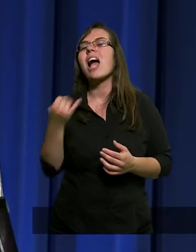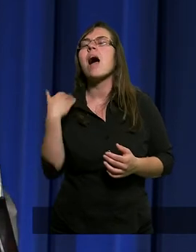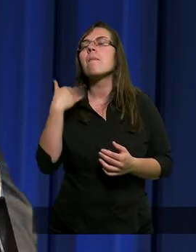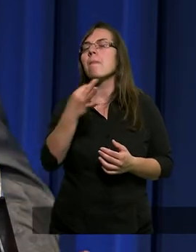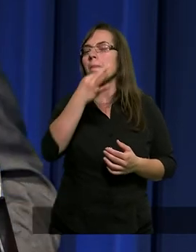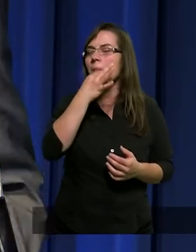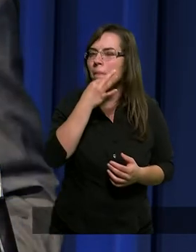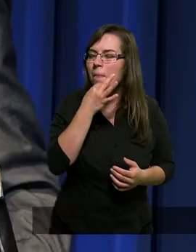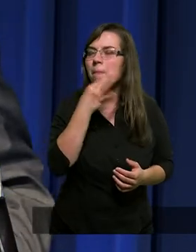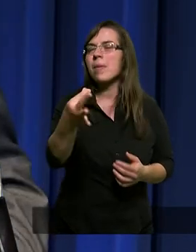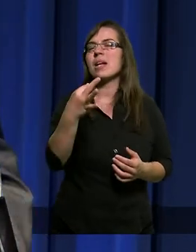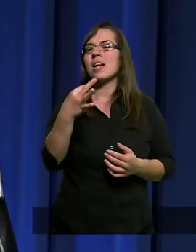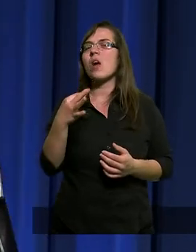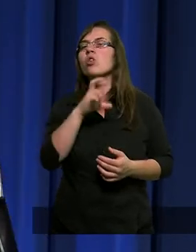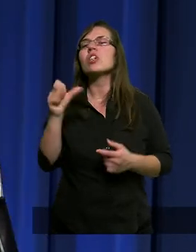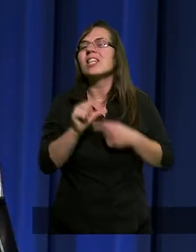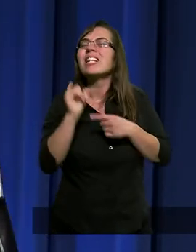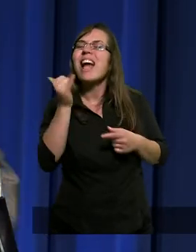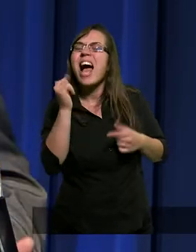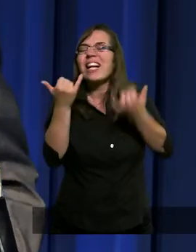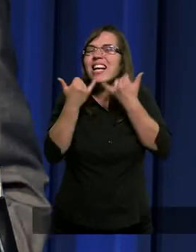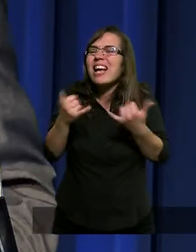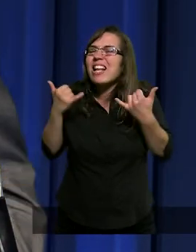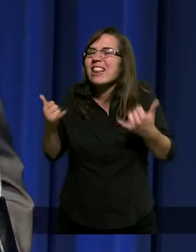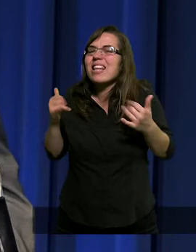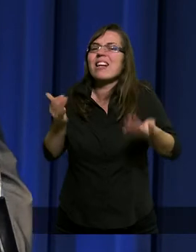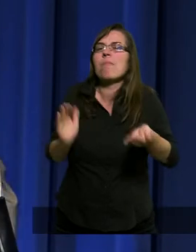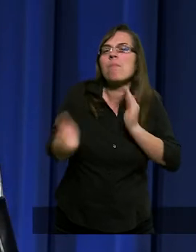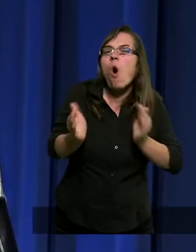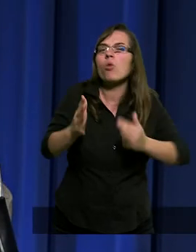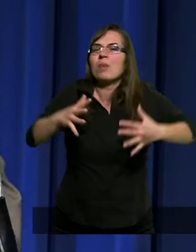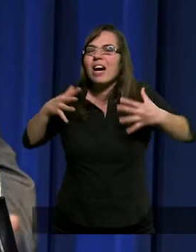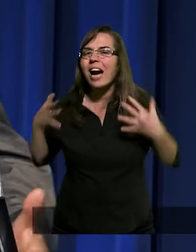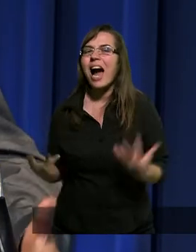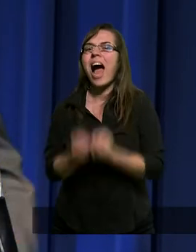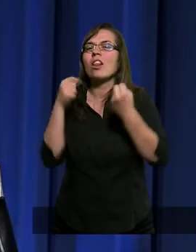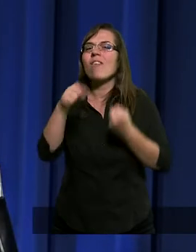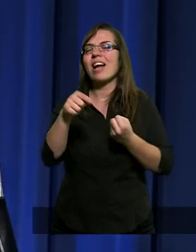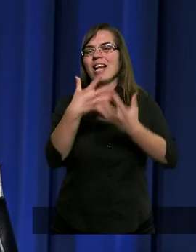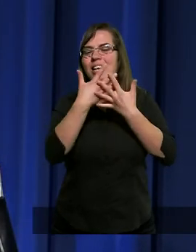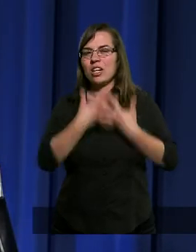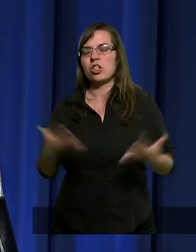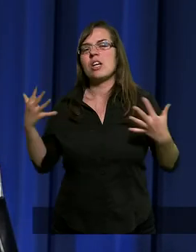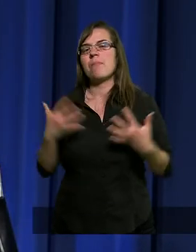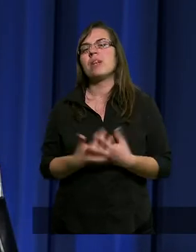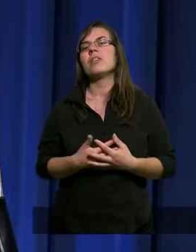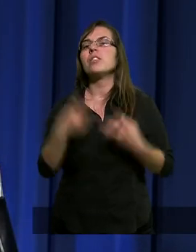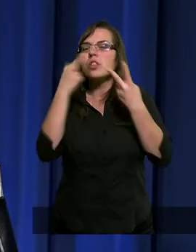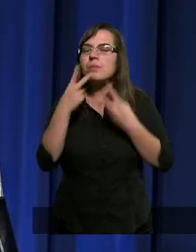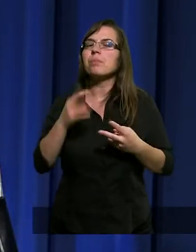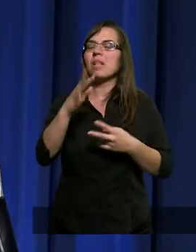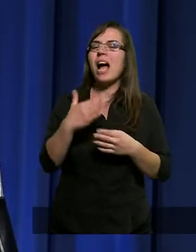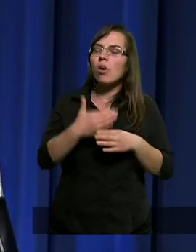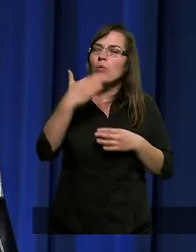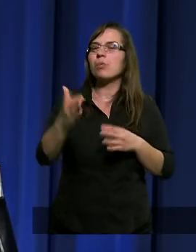Jakby pytał się, czy jest jakiś inny sposób ratowania tej ziemi. Kiedyś